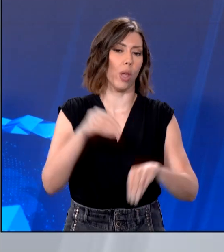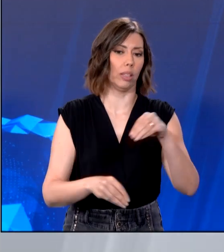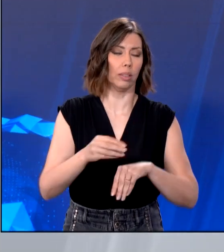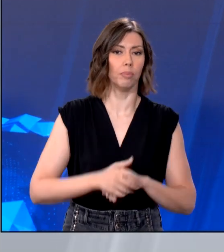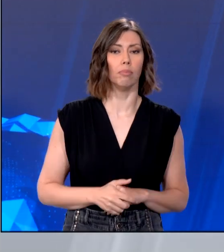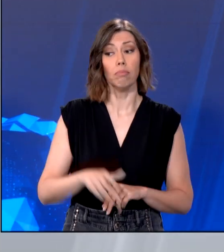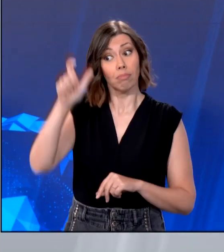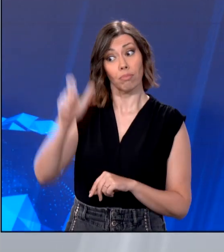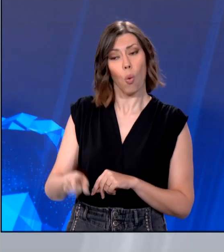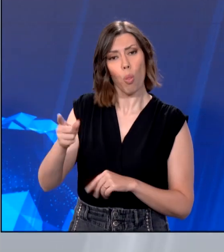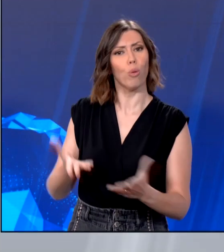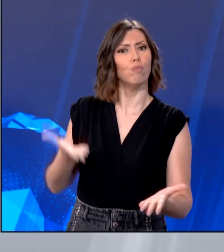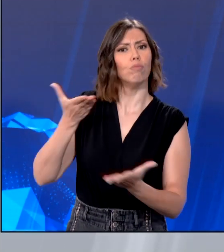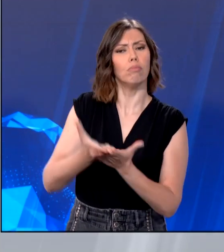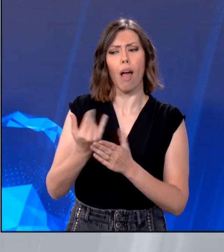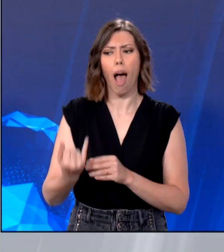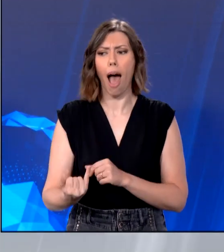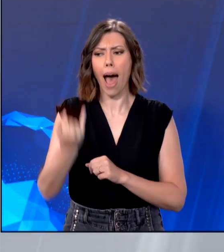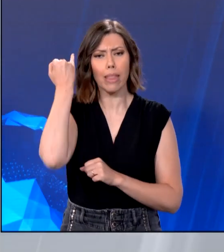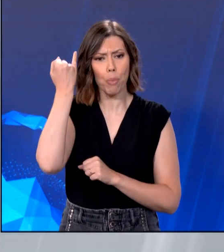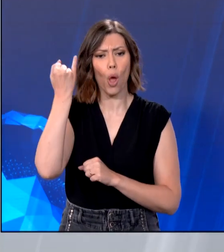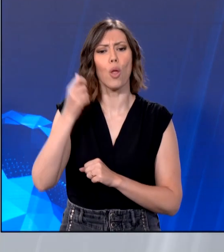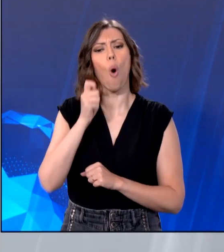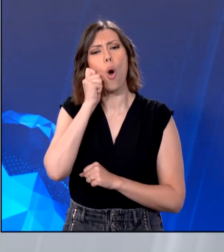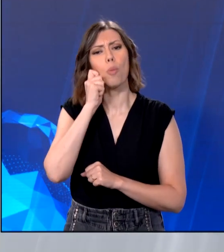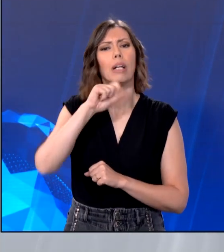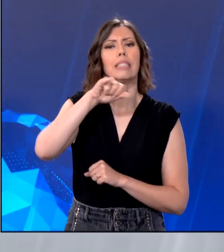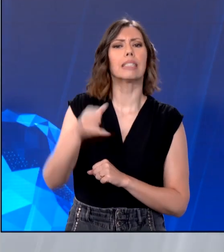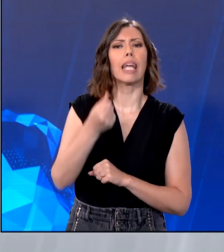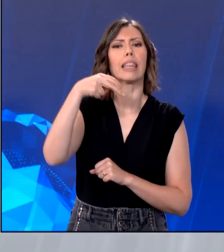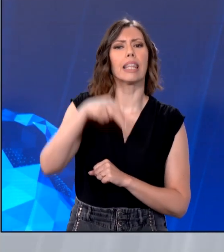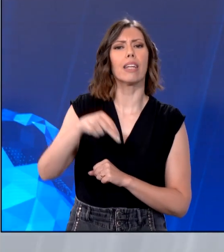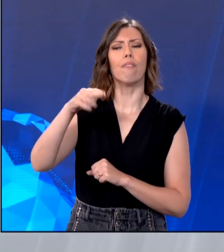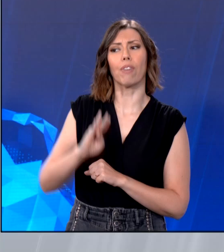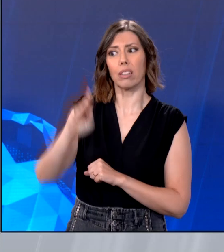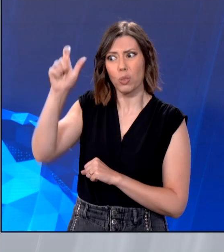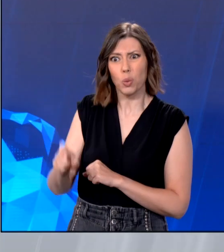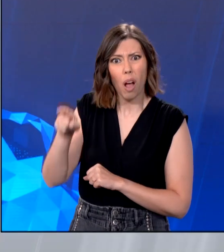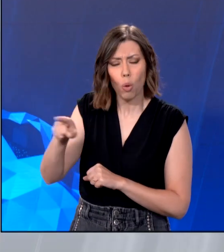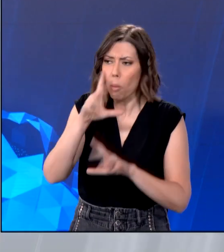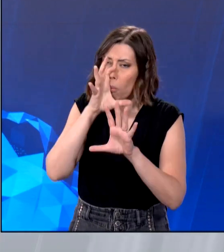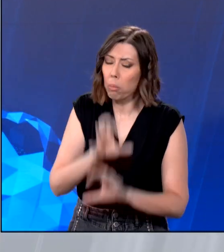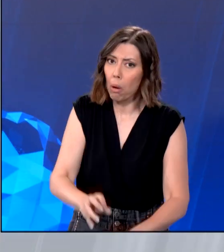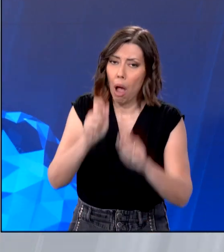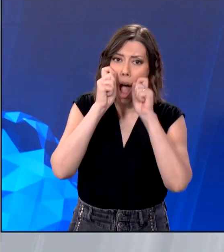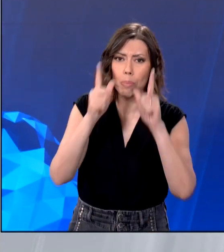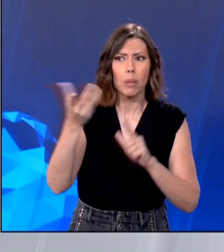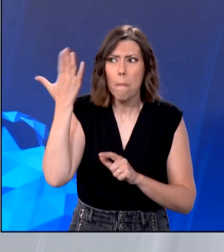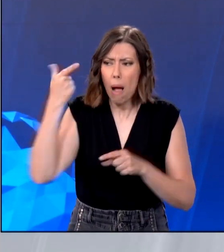επιλογή του γερουσιαστή J.D. Vance για τη θέση του αντιπροέδρου, καθώς στο παρελθόν είχε συγκρίνει τον Τραμπ με τον Χίτλερ.